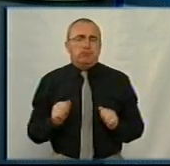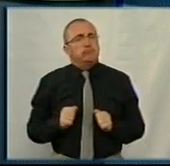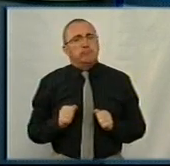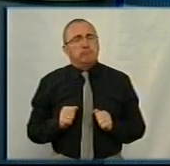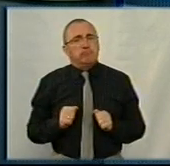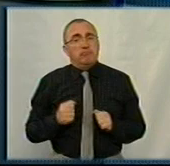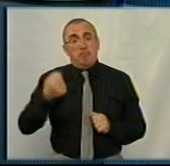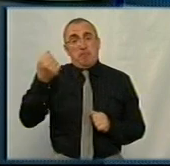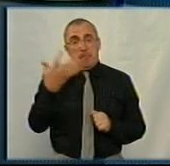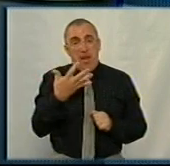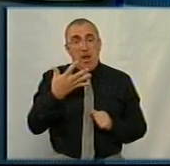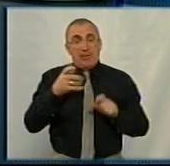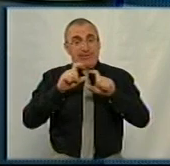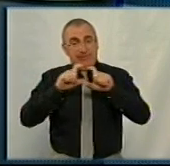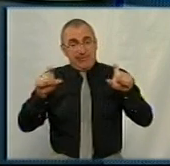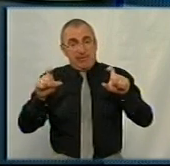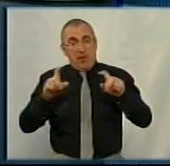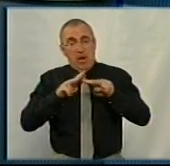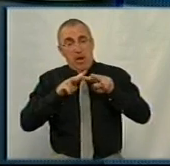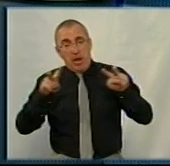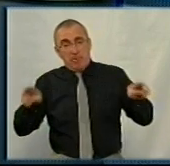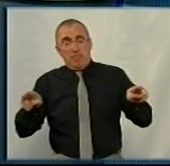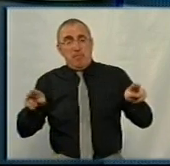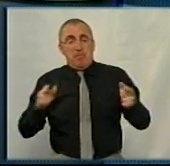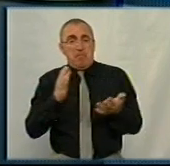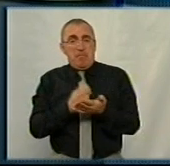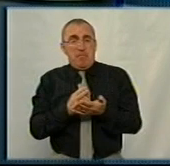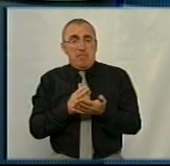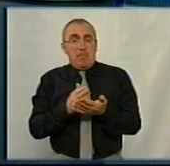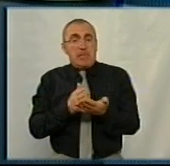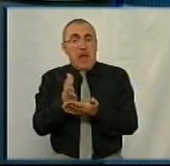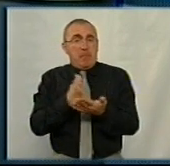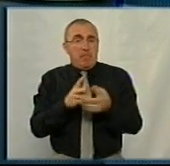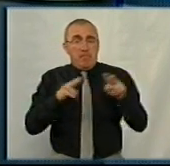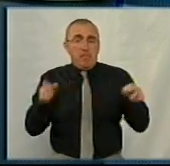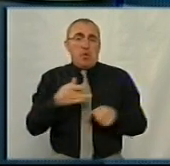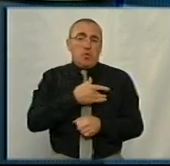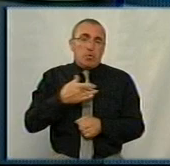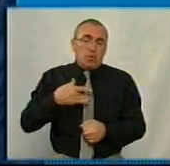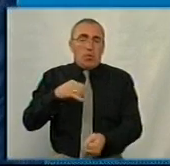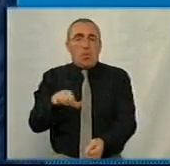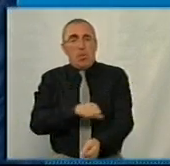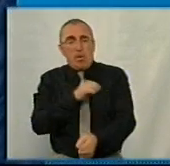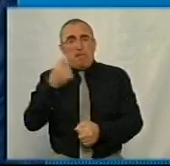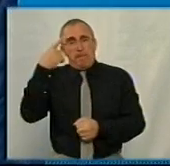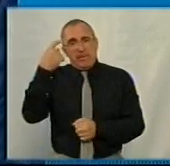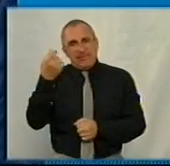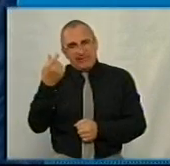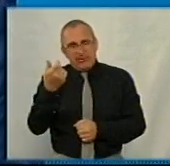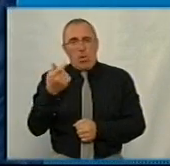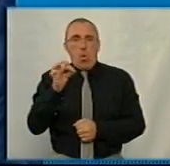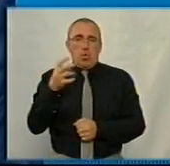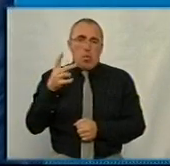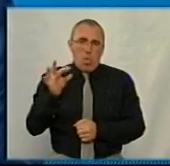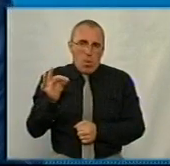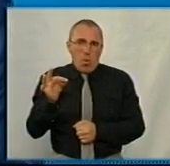П'ять закладів продубльовані мається на увазі за напрямками. Це ТУБ, Нарка, ПСИХ, ОНКО і,